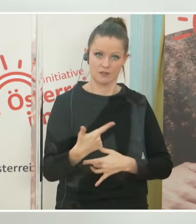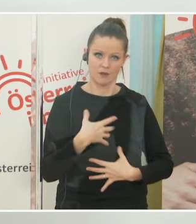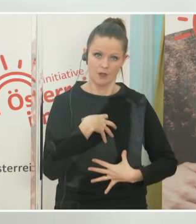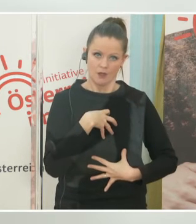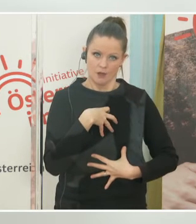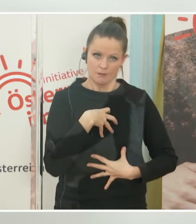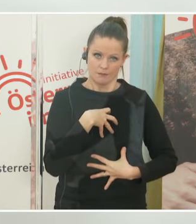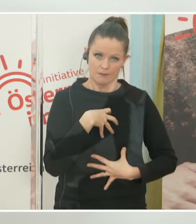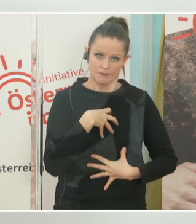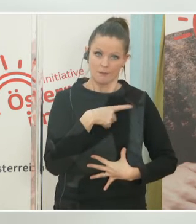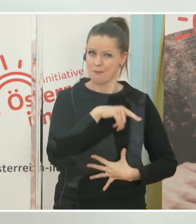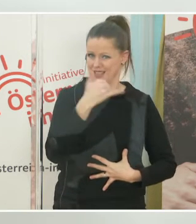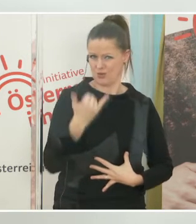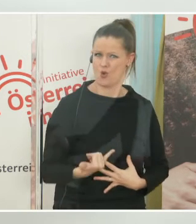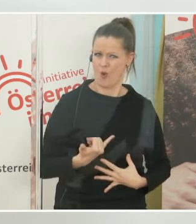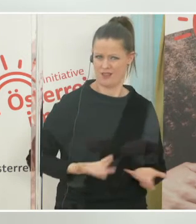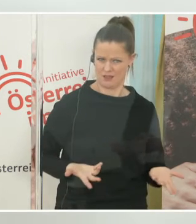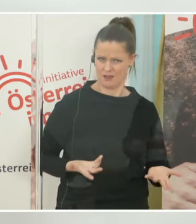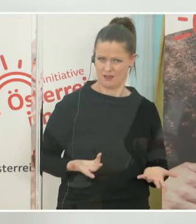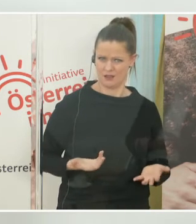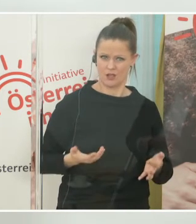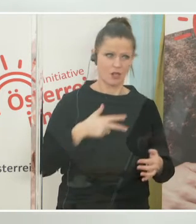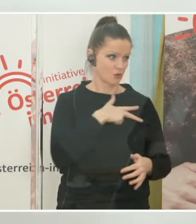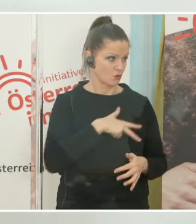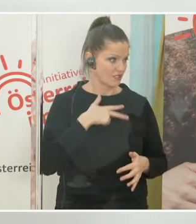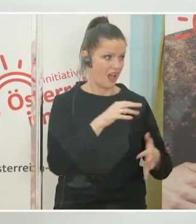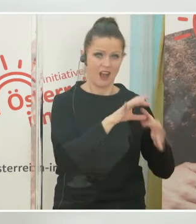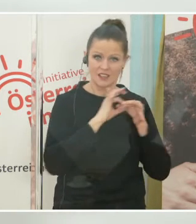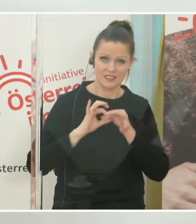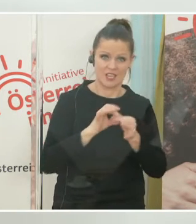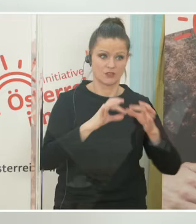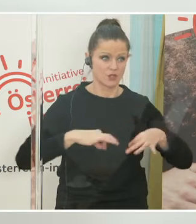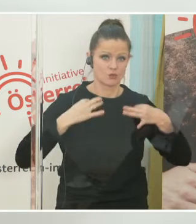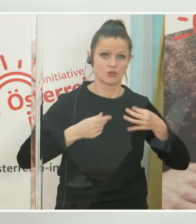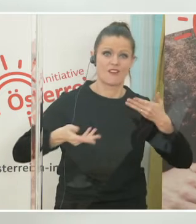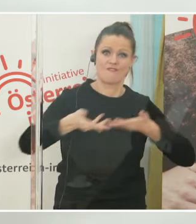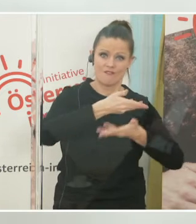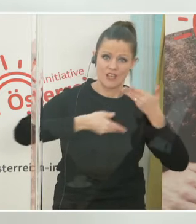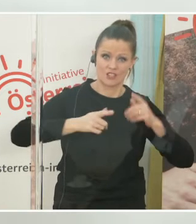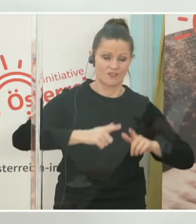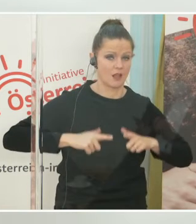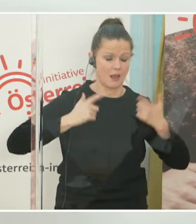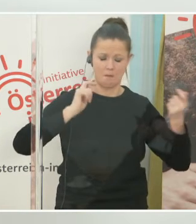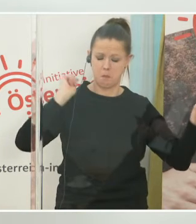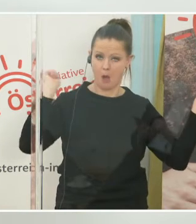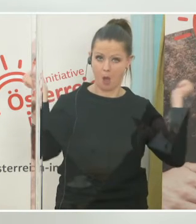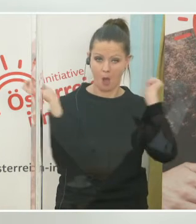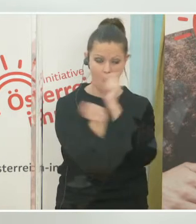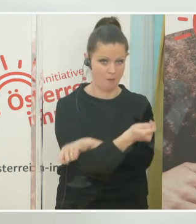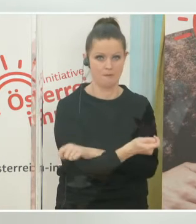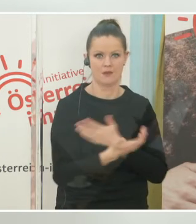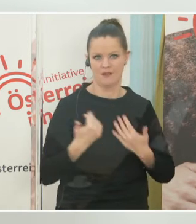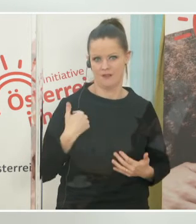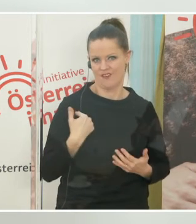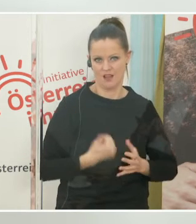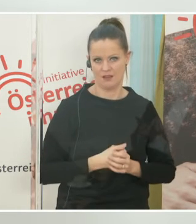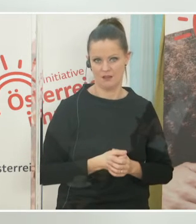und tut es auch weiterhin. Sie hat unser soziales, gesellschaftliches, gesundheitliches und wirtschaftliches Leben grundlegend verändert und gezeigt,